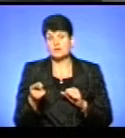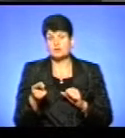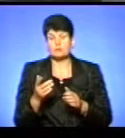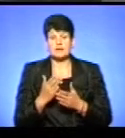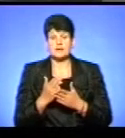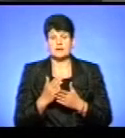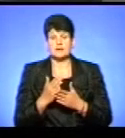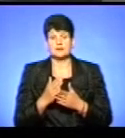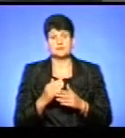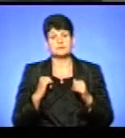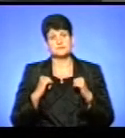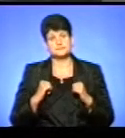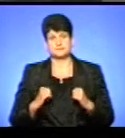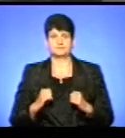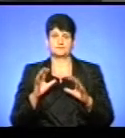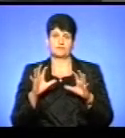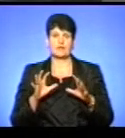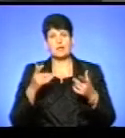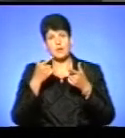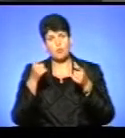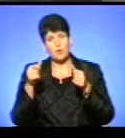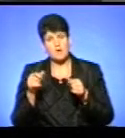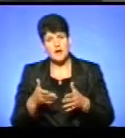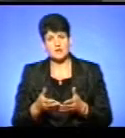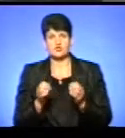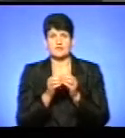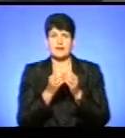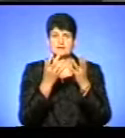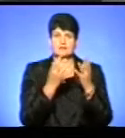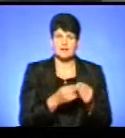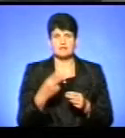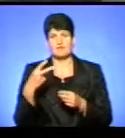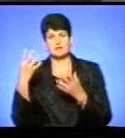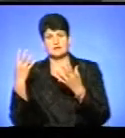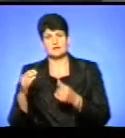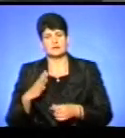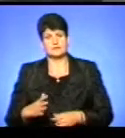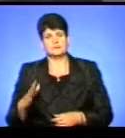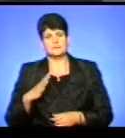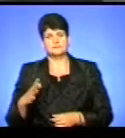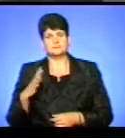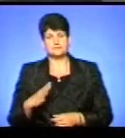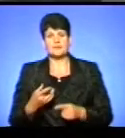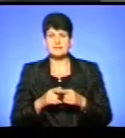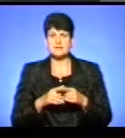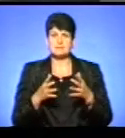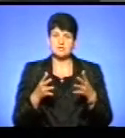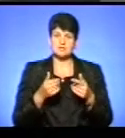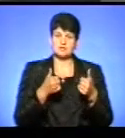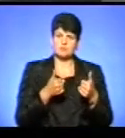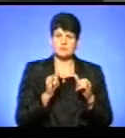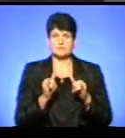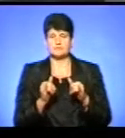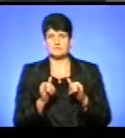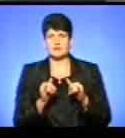лояльніше законодавство, є попередження, є 20-денний, 20-денний термін. Це більше позитивно чи негативно?